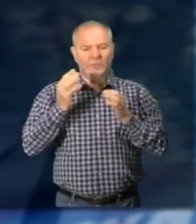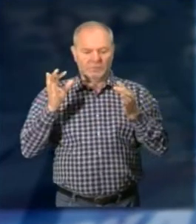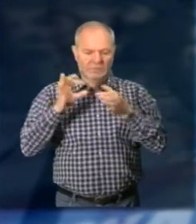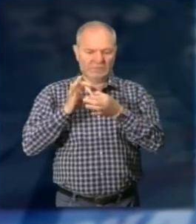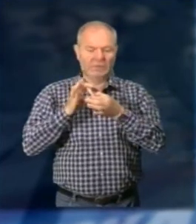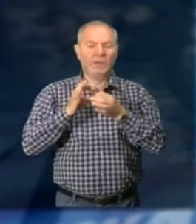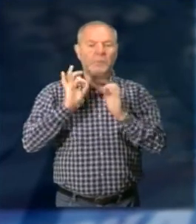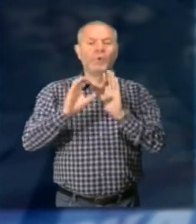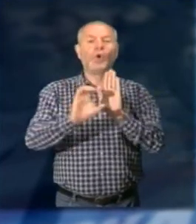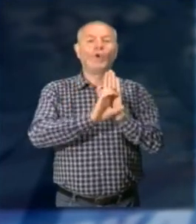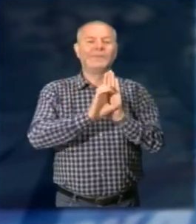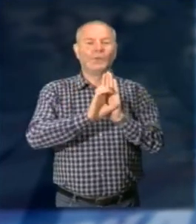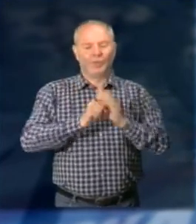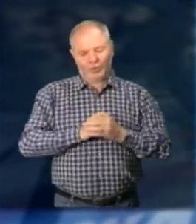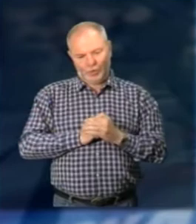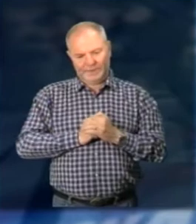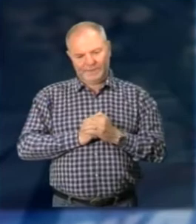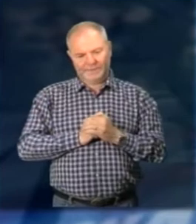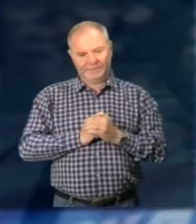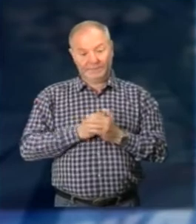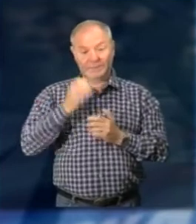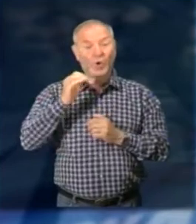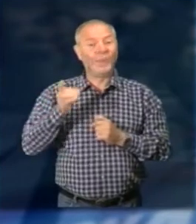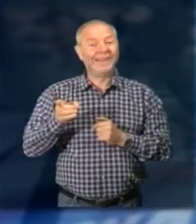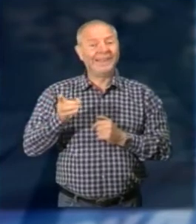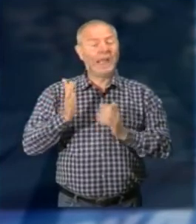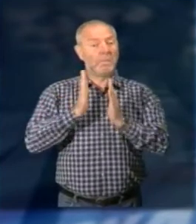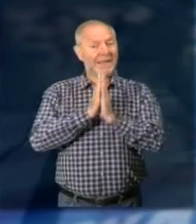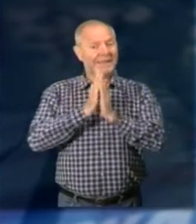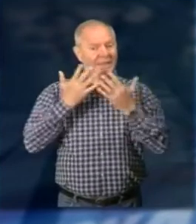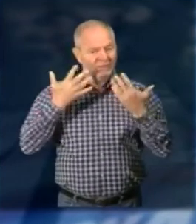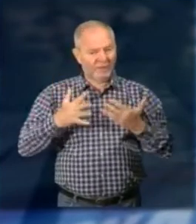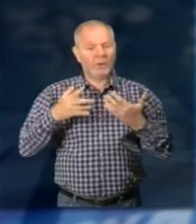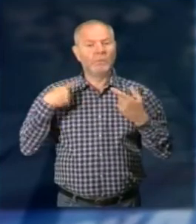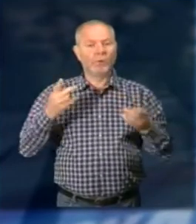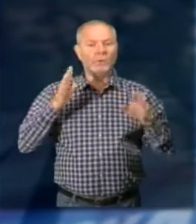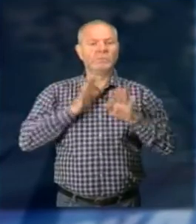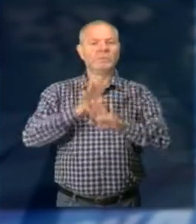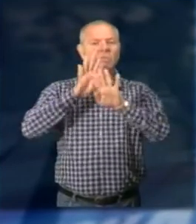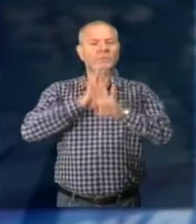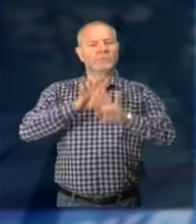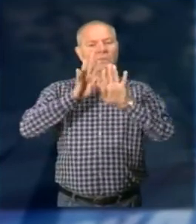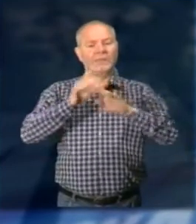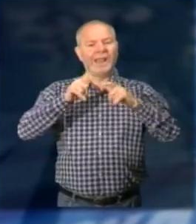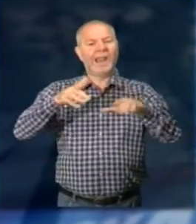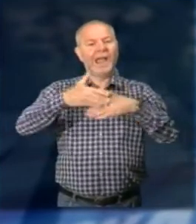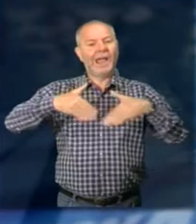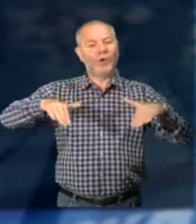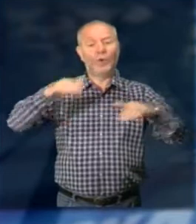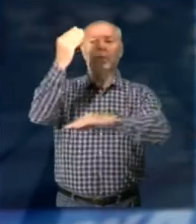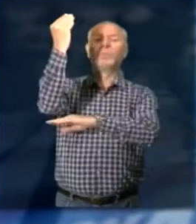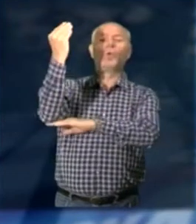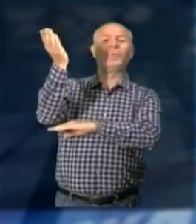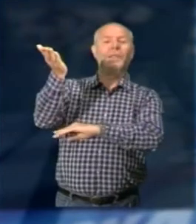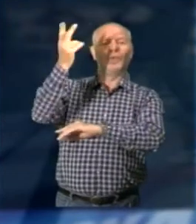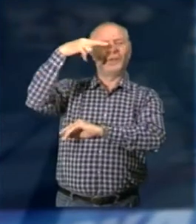Costituzione Nel capoluogo Cusiano dopo la Santa Messa in parrocchiale Il corteo con la banda musicale ha raggiunto il Lungolago per l'omaggio al monumento ai